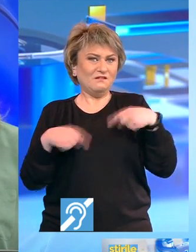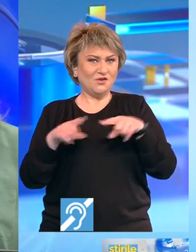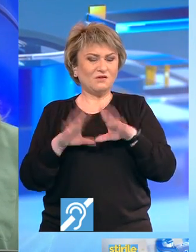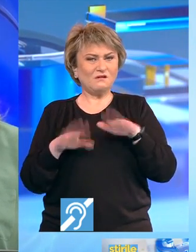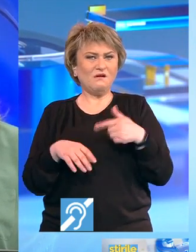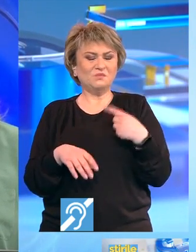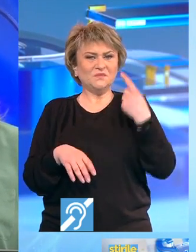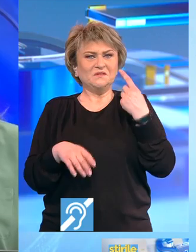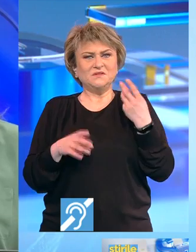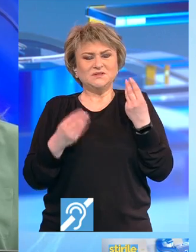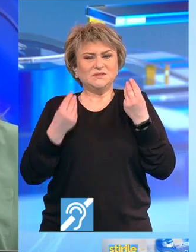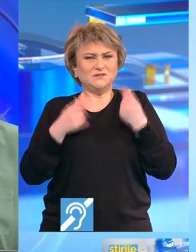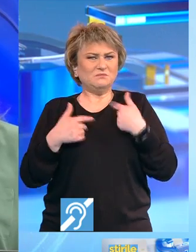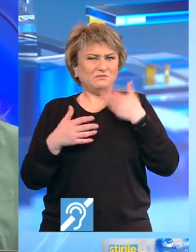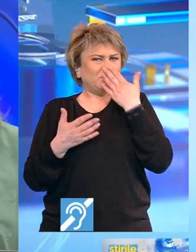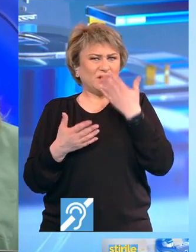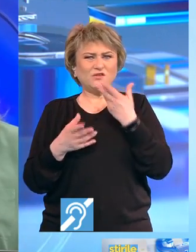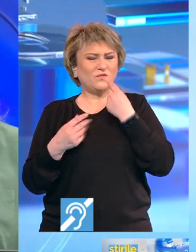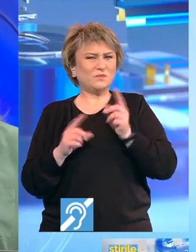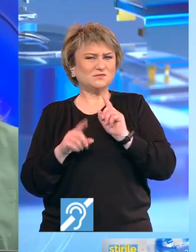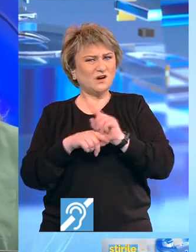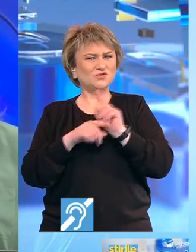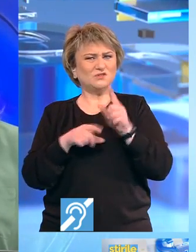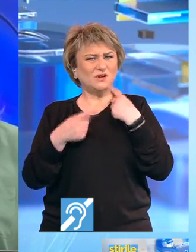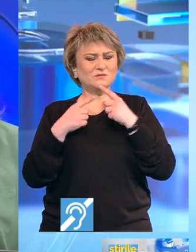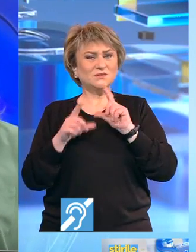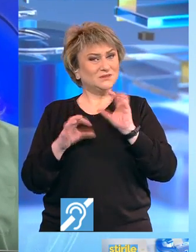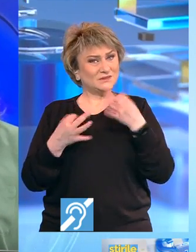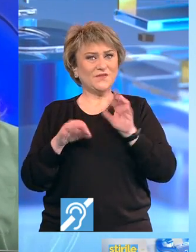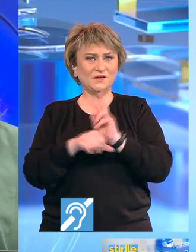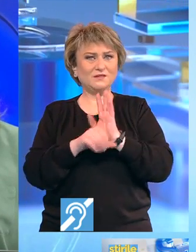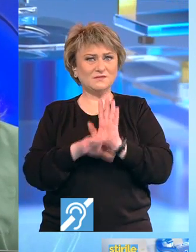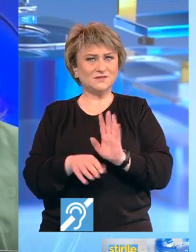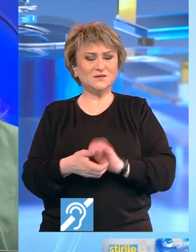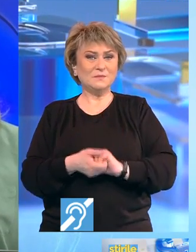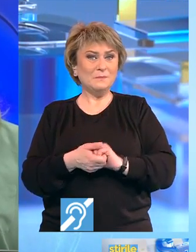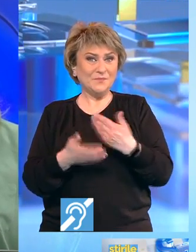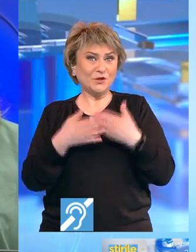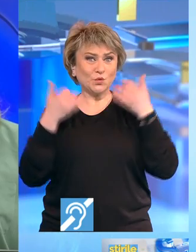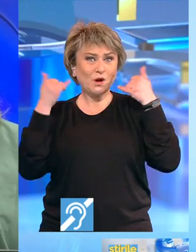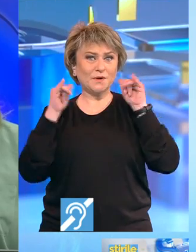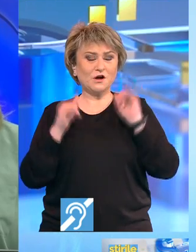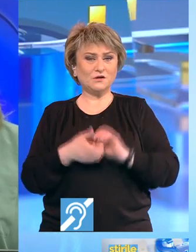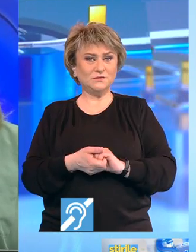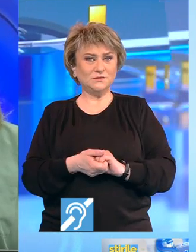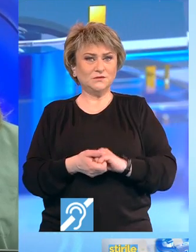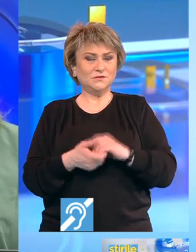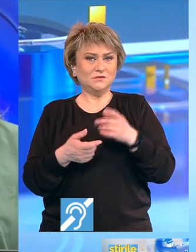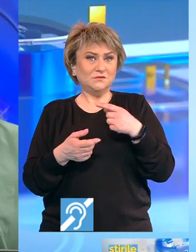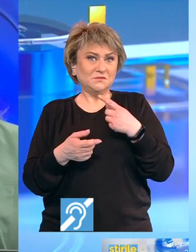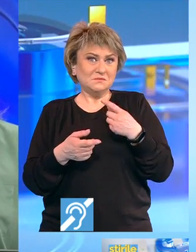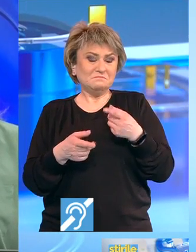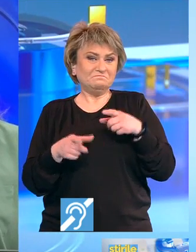vorbesc alte limbă decât ceilalți. Este foarte posibil să fie un pic mai atenți. Pentru capricor. Cheltuiele